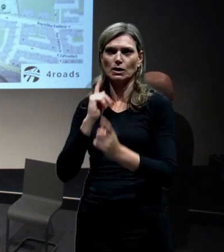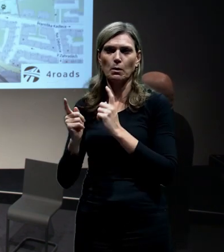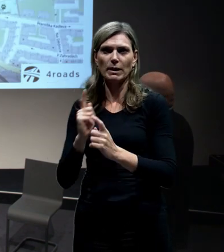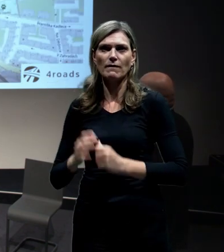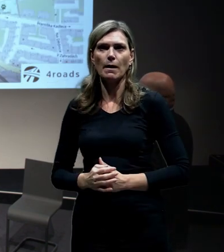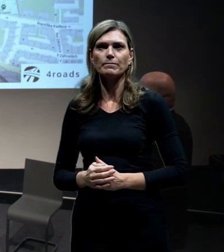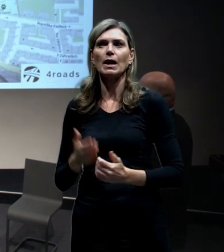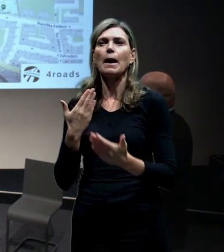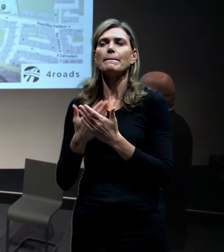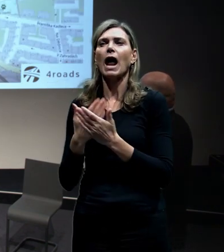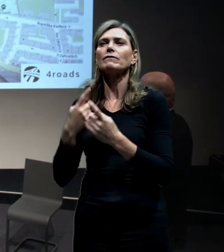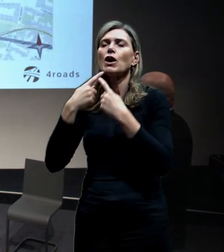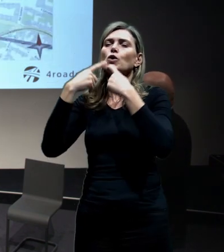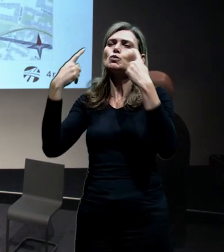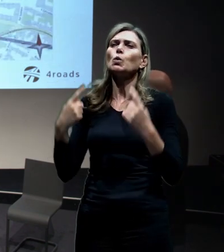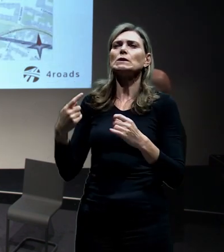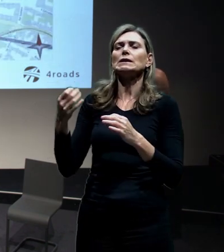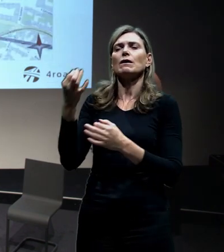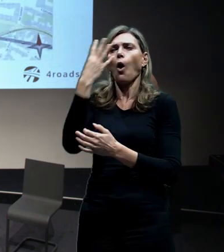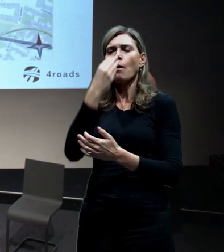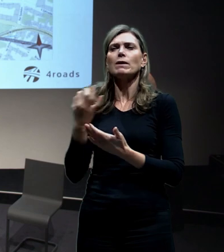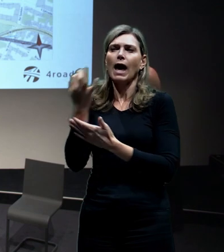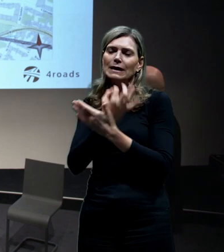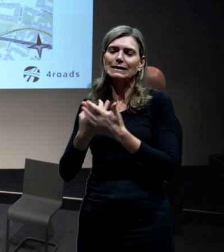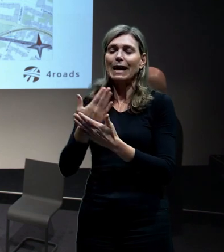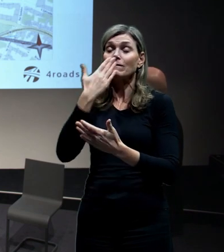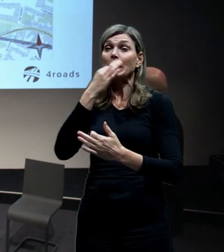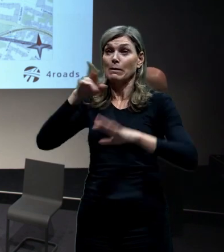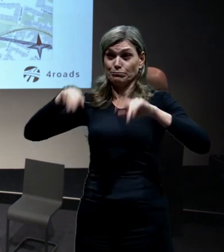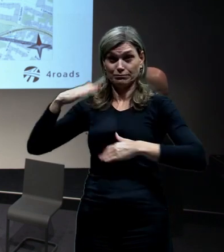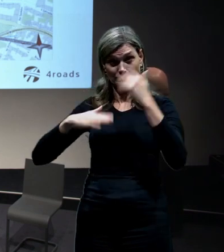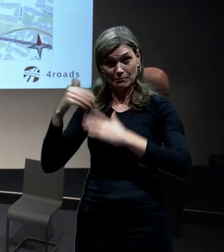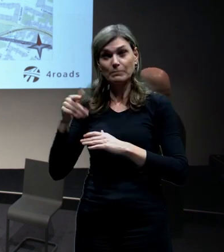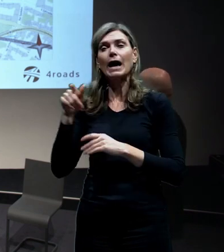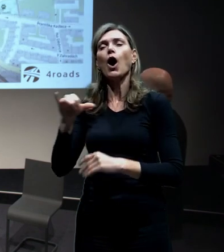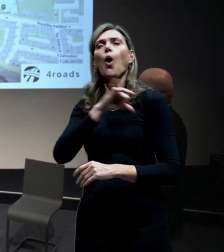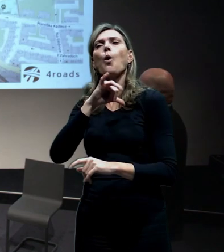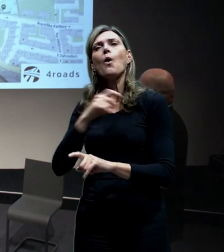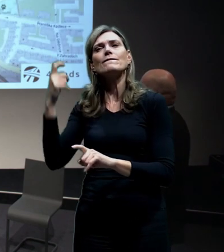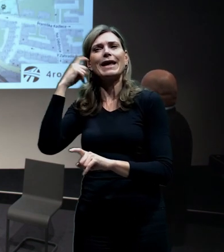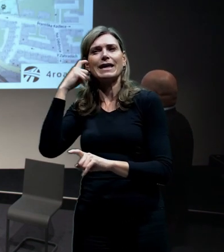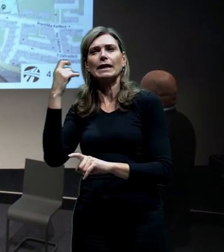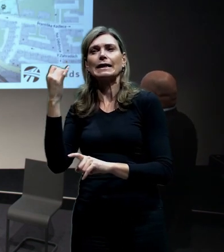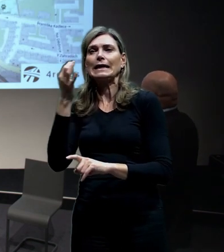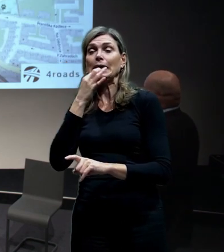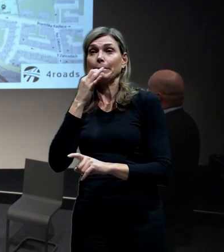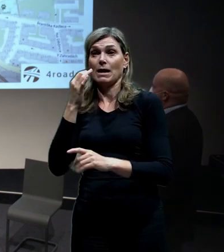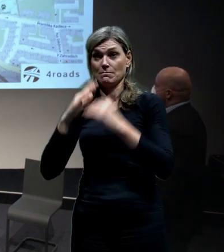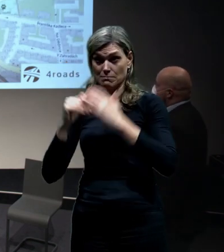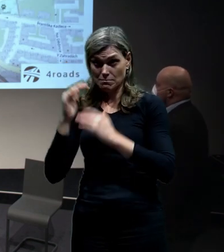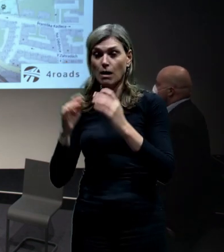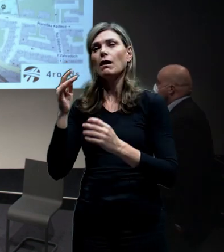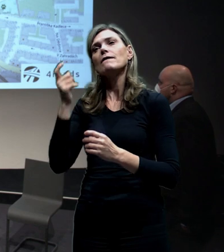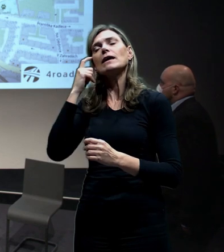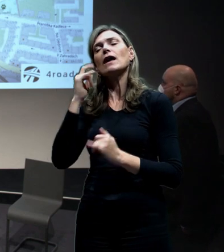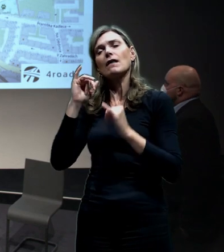Následovala mikrosimulace, která má zacíl prověřit